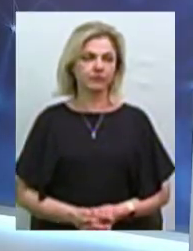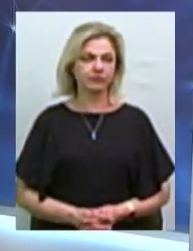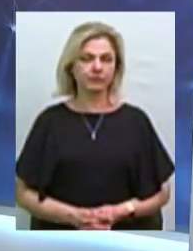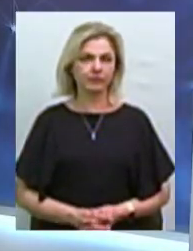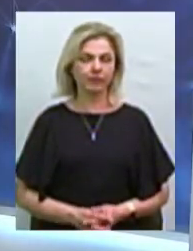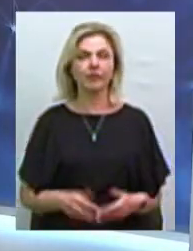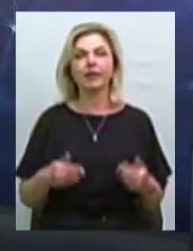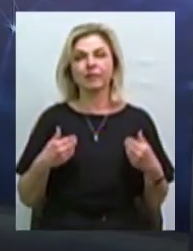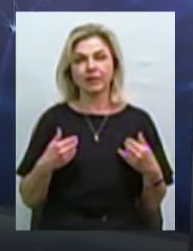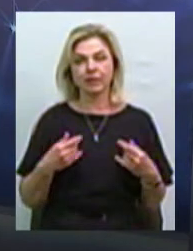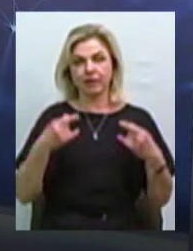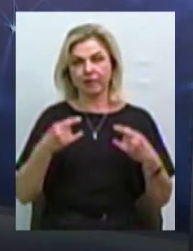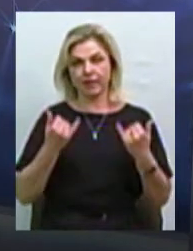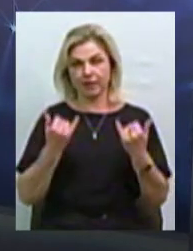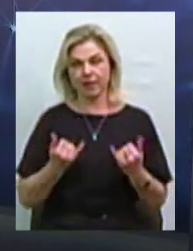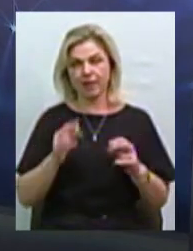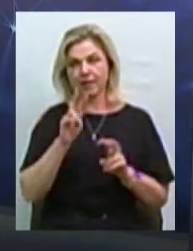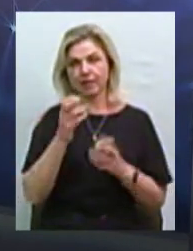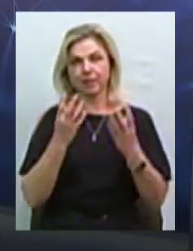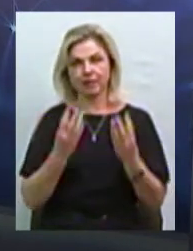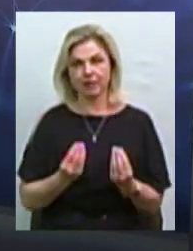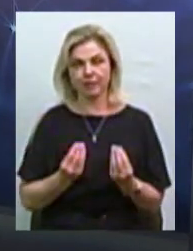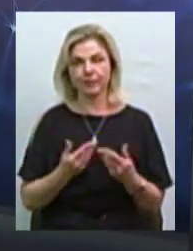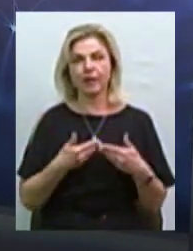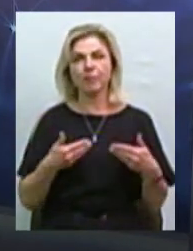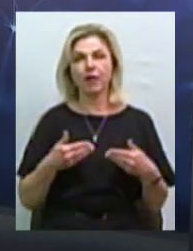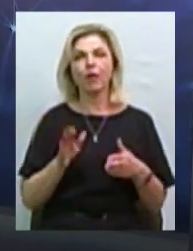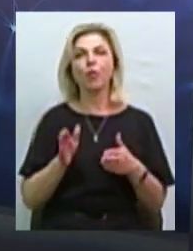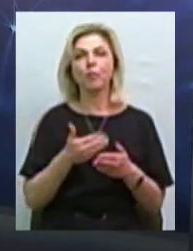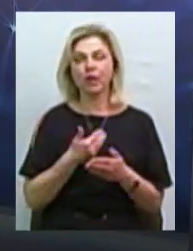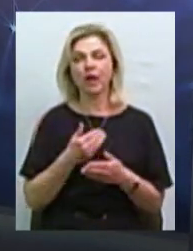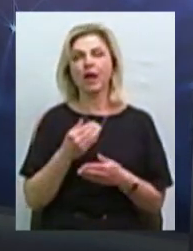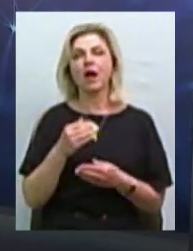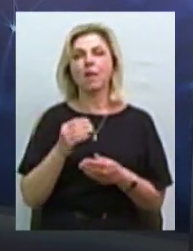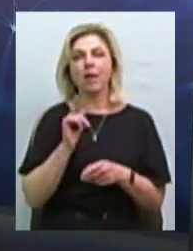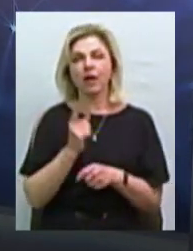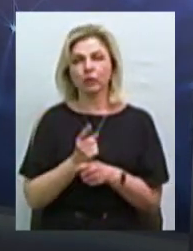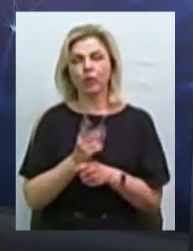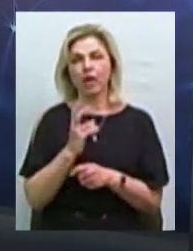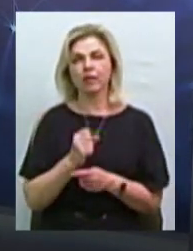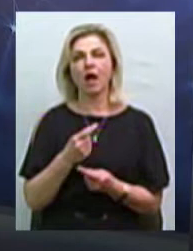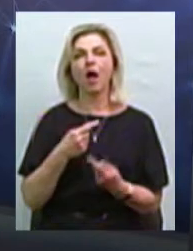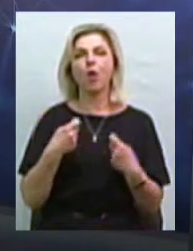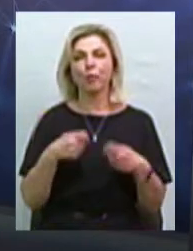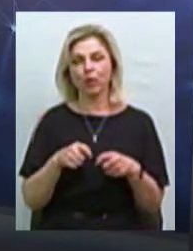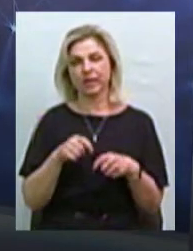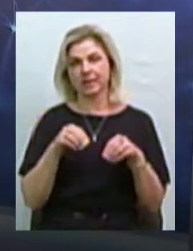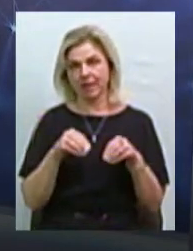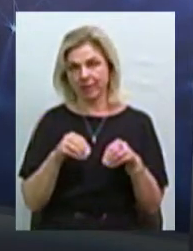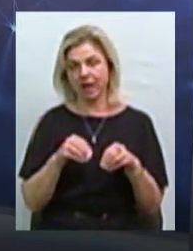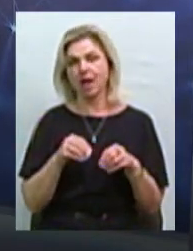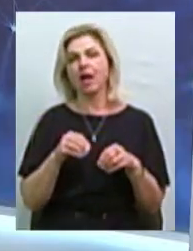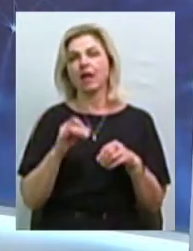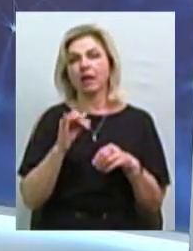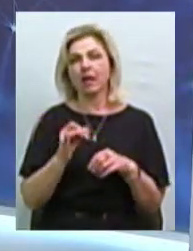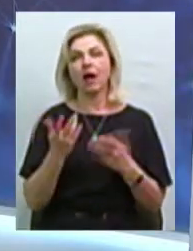Вітаю в прямому ефірі тема дня. Ми скасуємо мораторію на обіг земель сільськогосподарського призначення. Як результат, ефективність